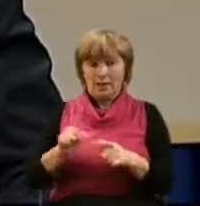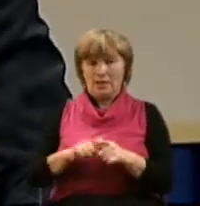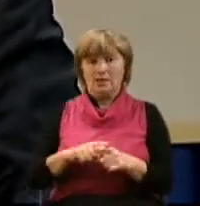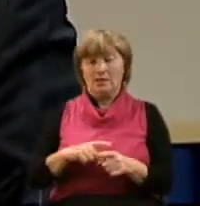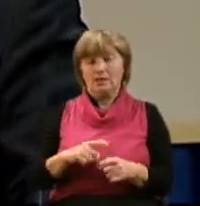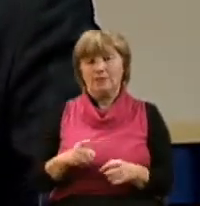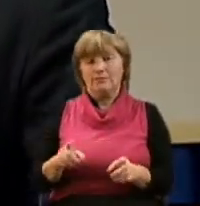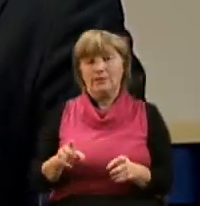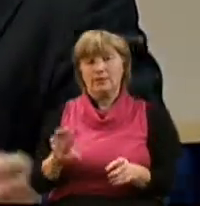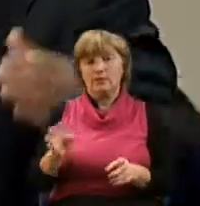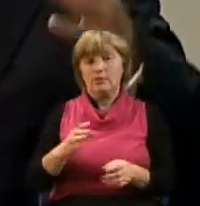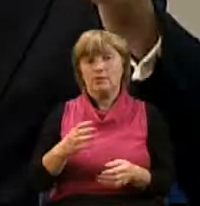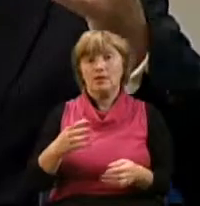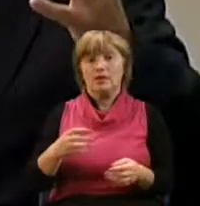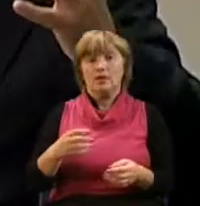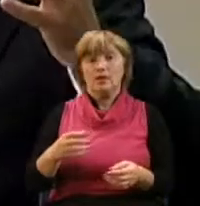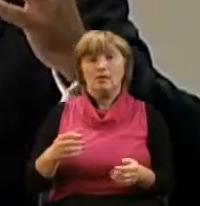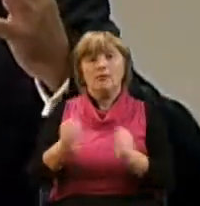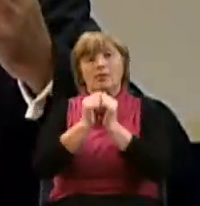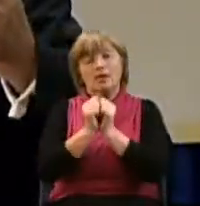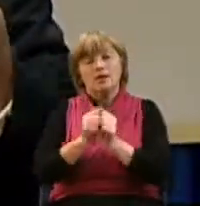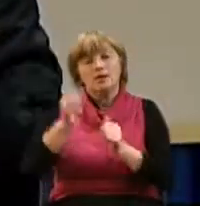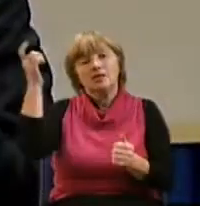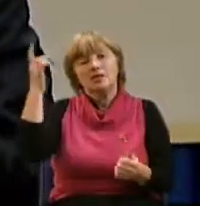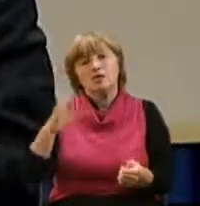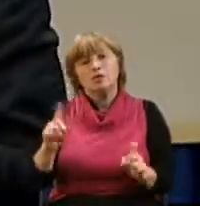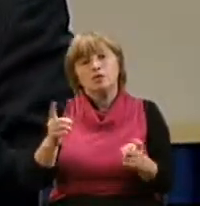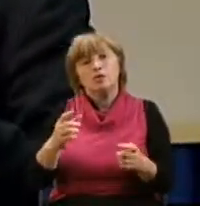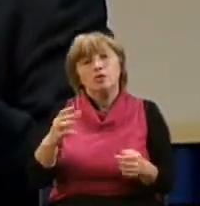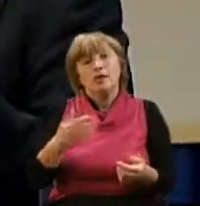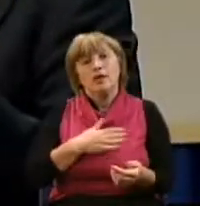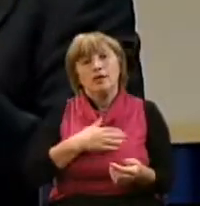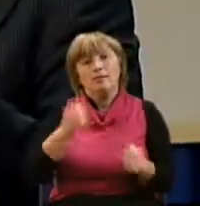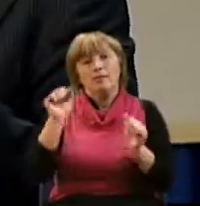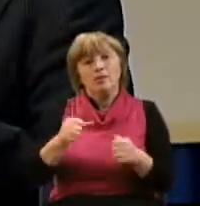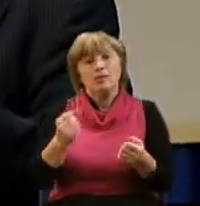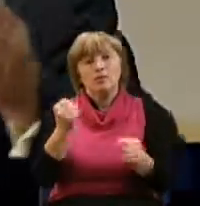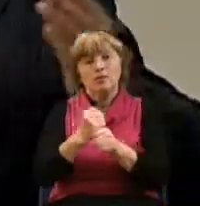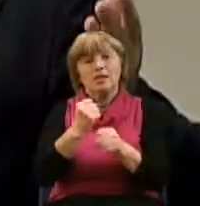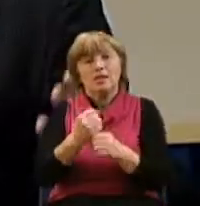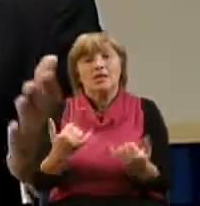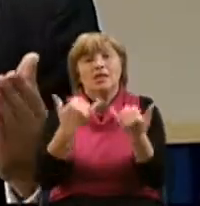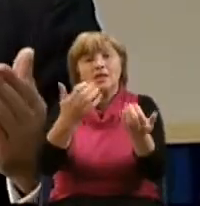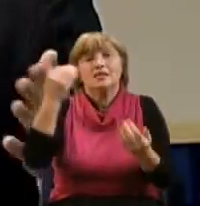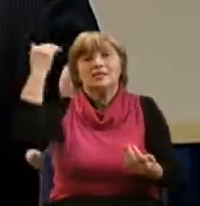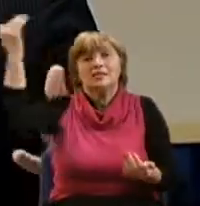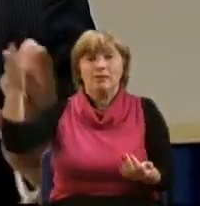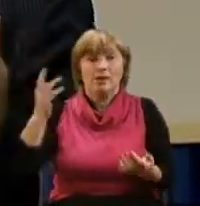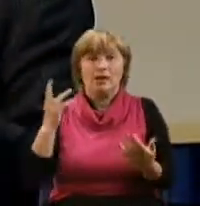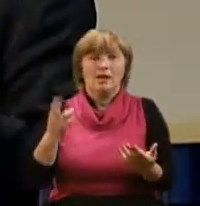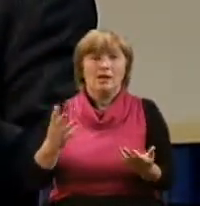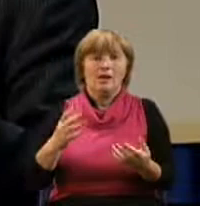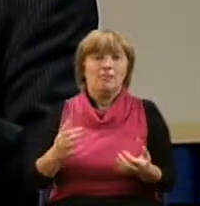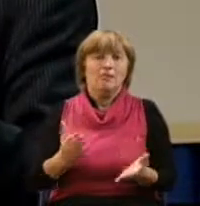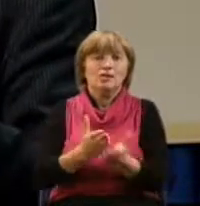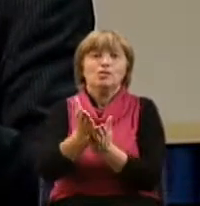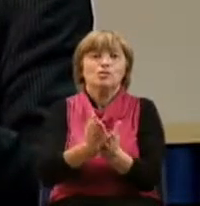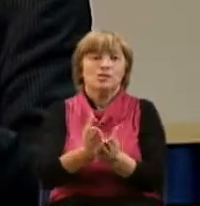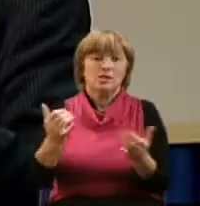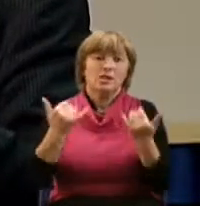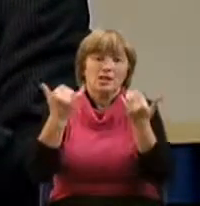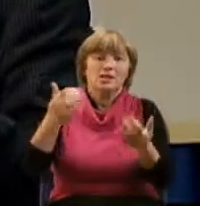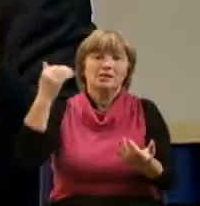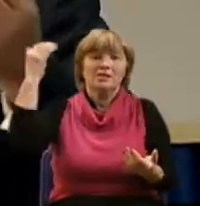значит, прежде всего, чтобы мы молились «Господь, что я могу сделать для Тебя? Каким образом я могу послужить для Тебя?